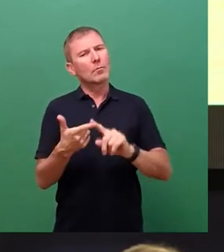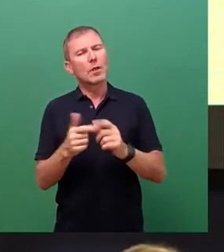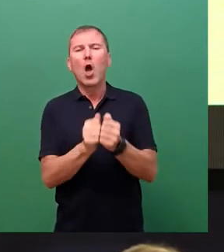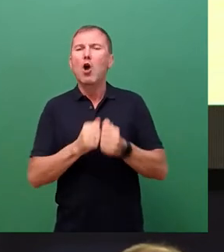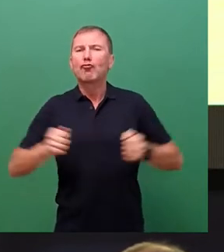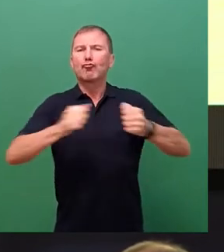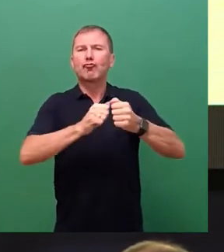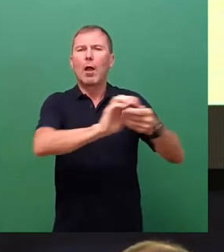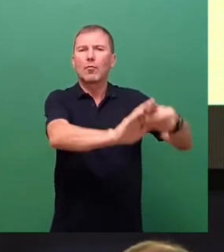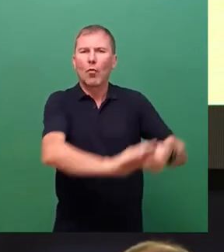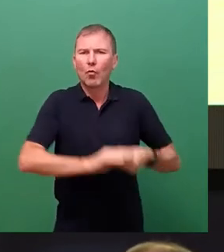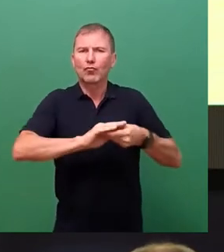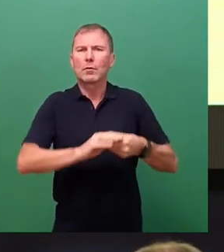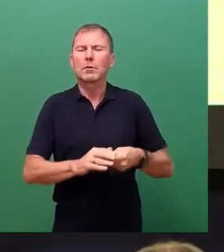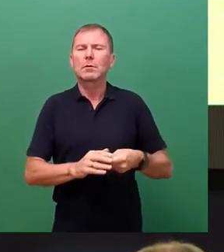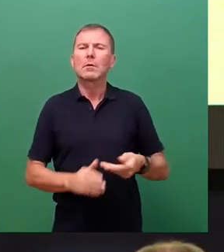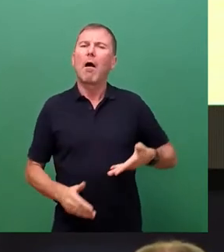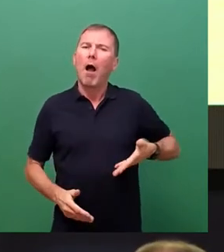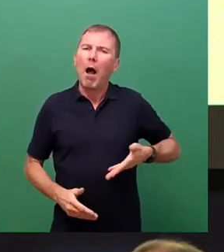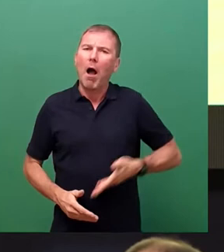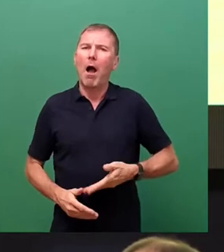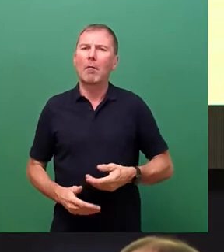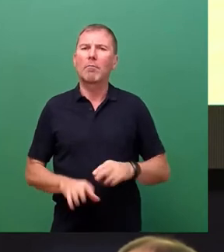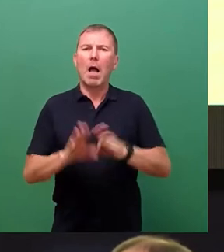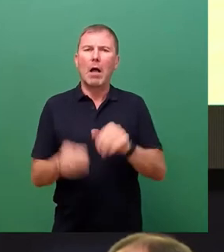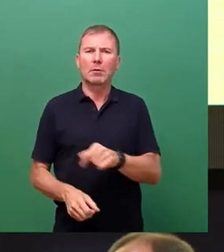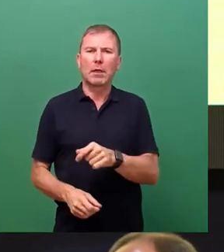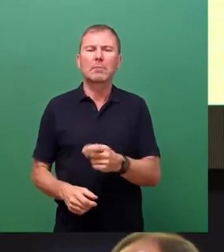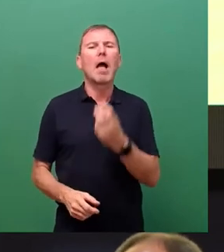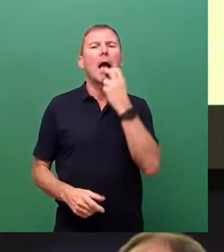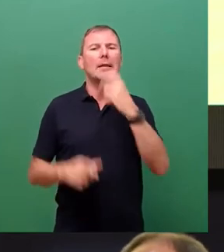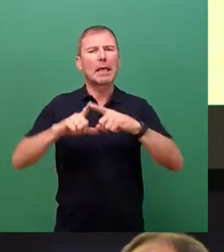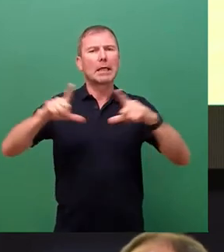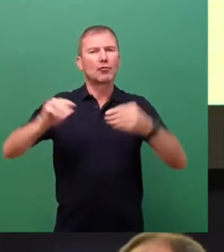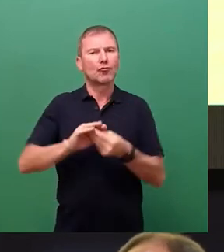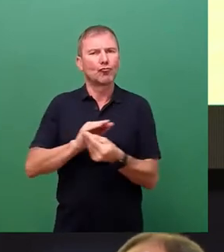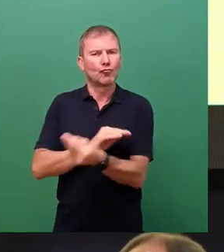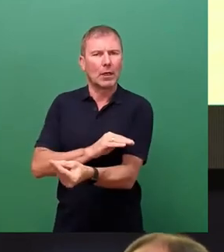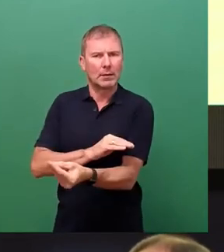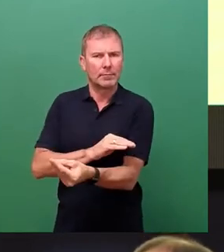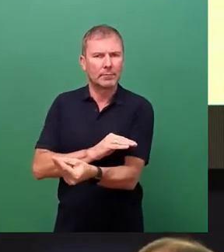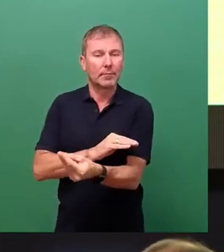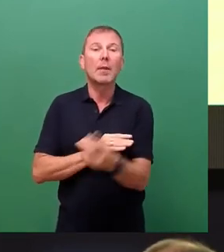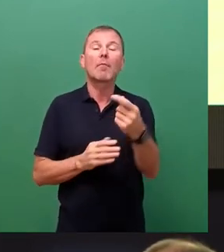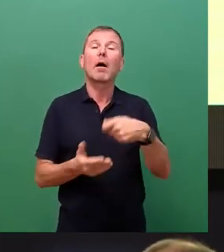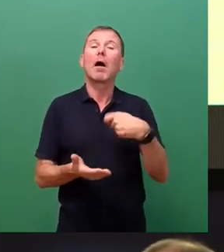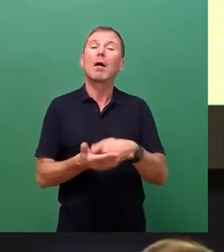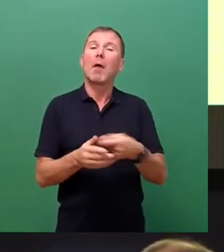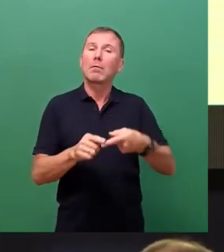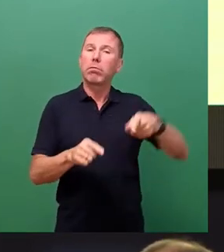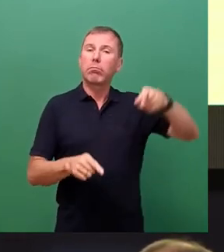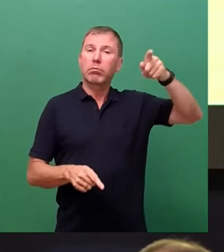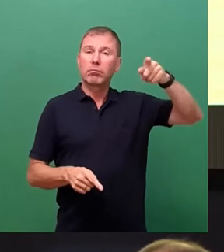einkommensschwachen Haushalten mit Energieschecks. Aber die Preisexplosion führt nicht nur zu